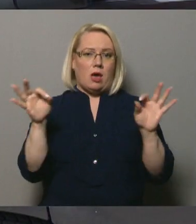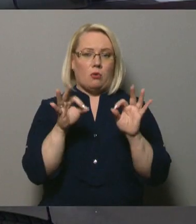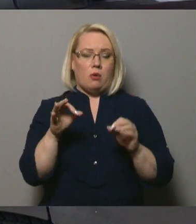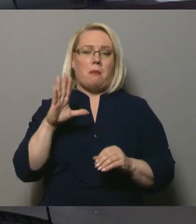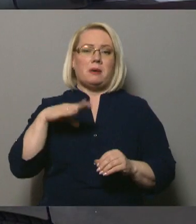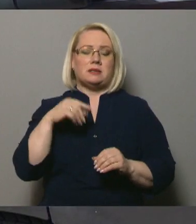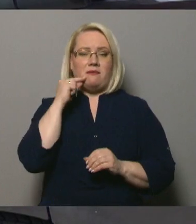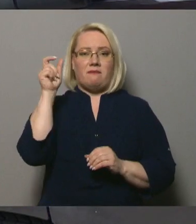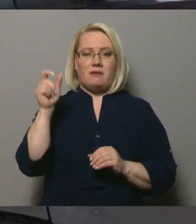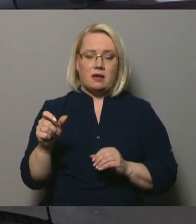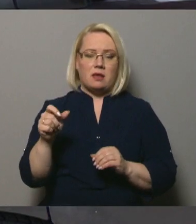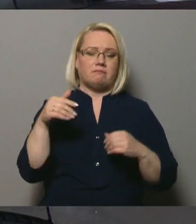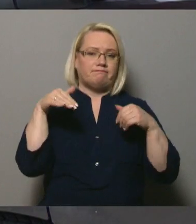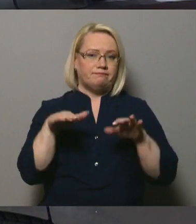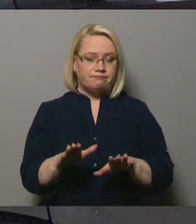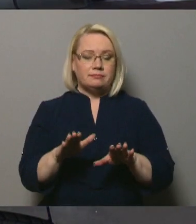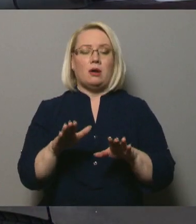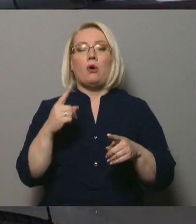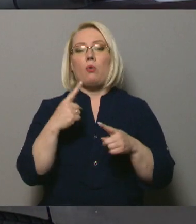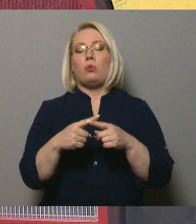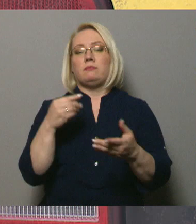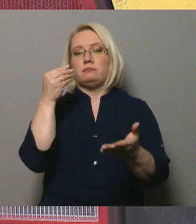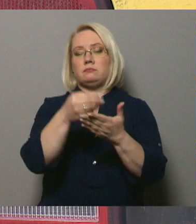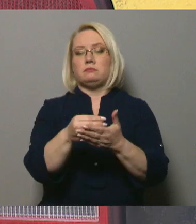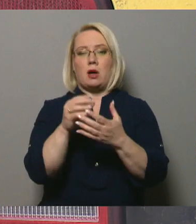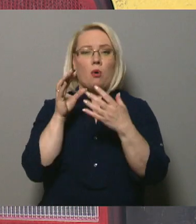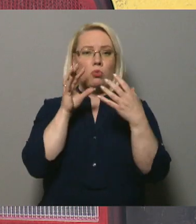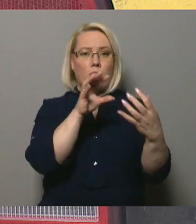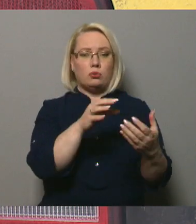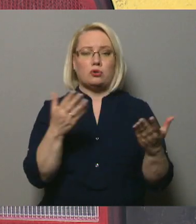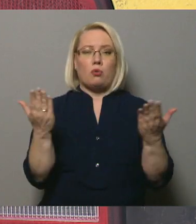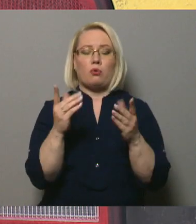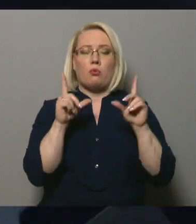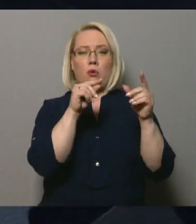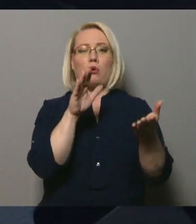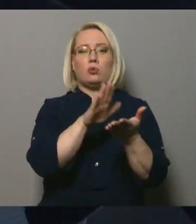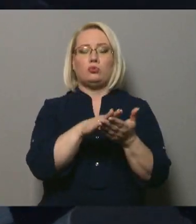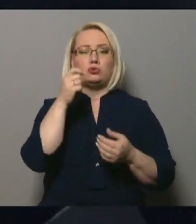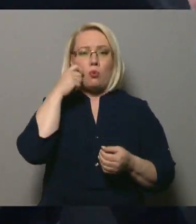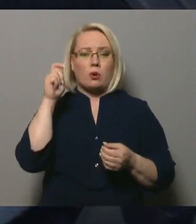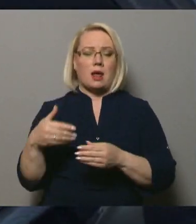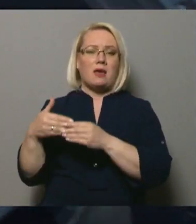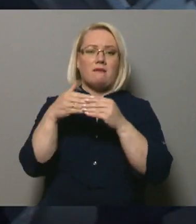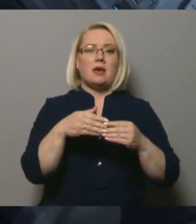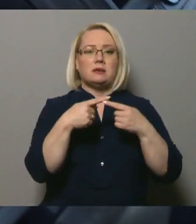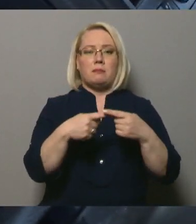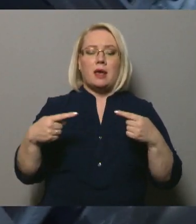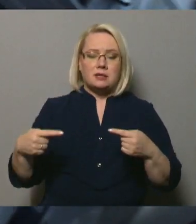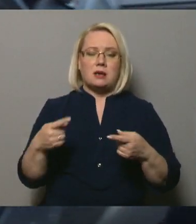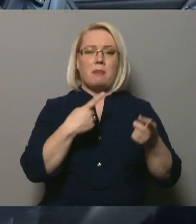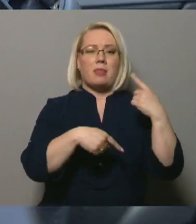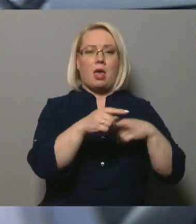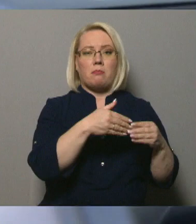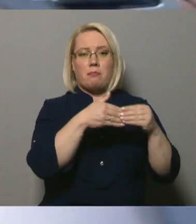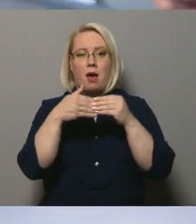pieņems visai radikālu lēmumu un nolēmis iegādāties busiņu, ar kuru braukju uz Ukraiņu un vest preces, bet atpakaļ vesta